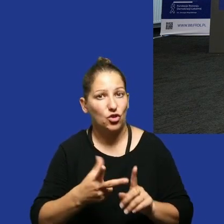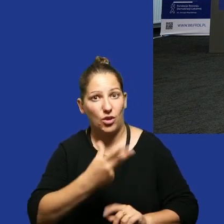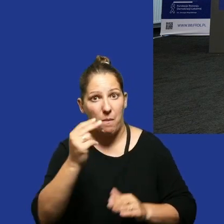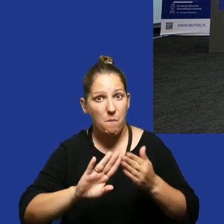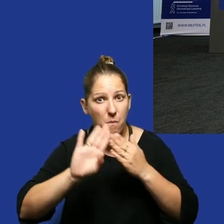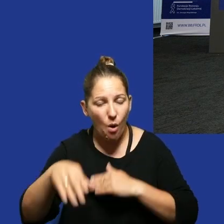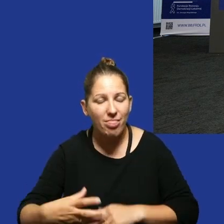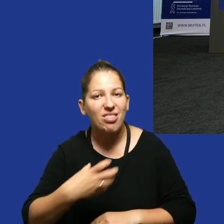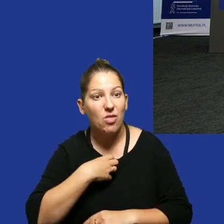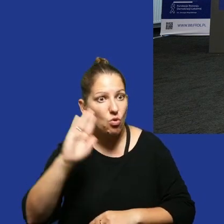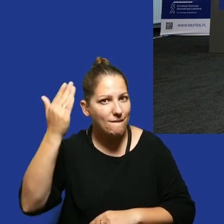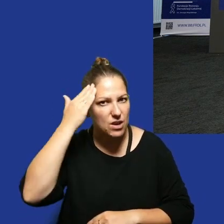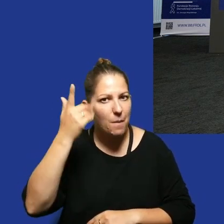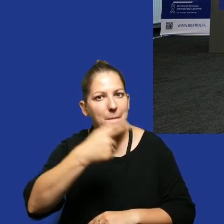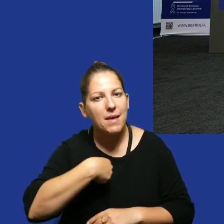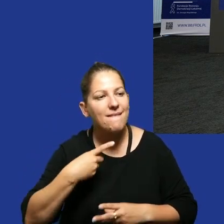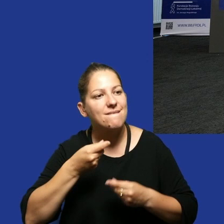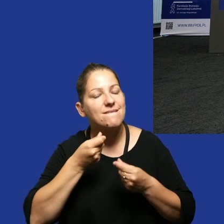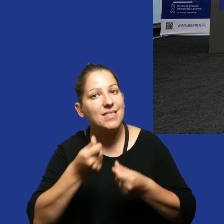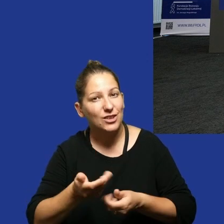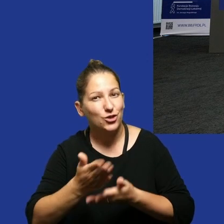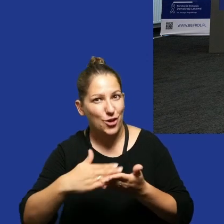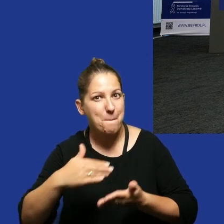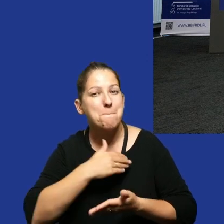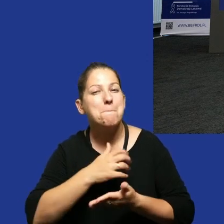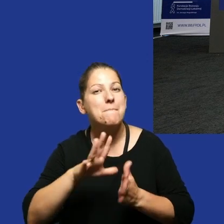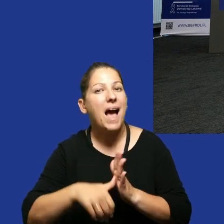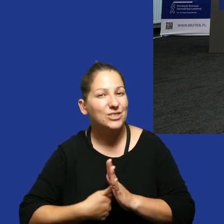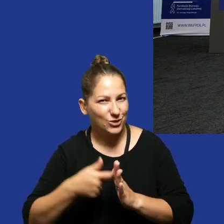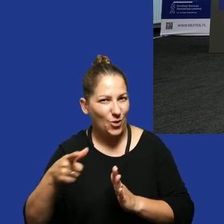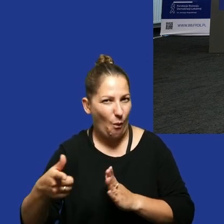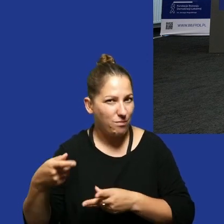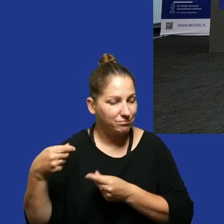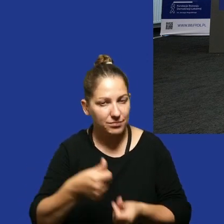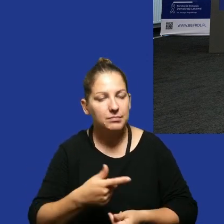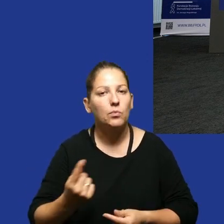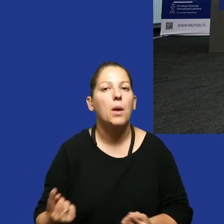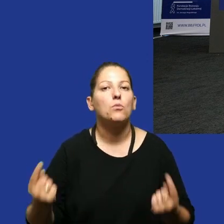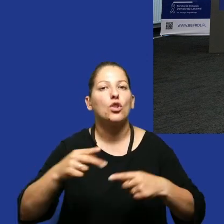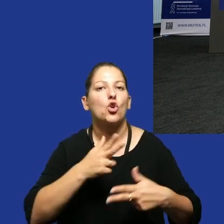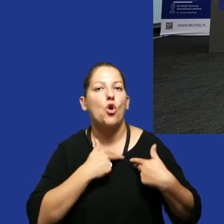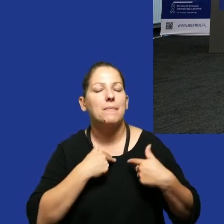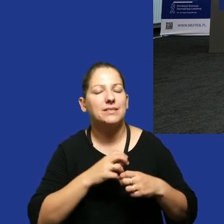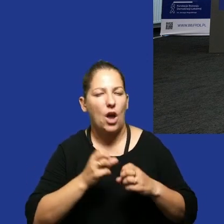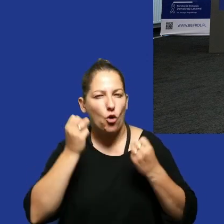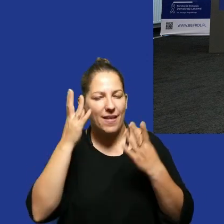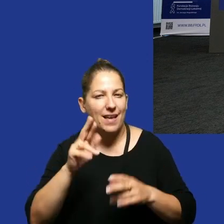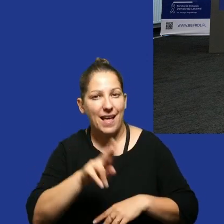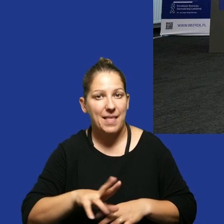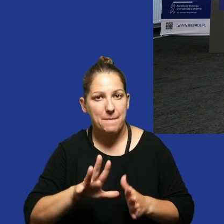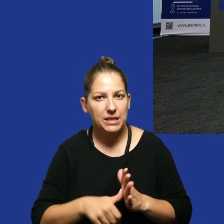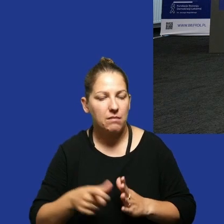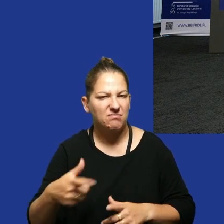kiedy dyrektor dowiedział się o tym, że finansuje nas po części miasto, które jest jego organem prowadzącym, przyszedł na Komisję Oświaty Rady Miasta i